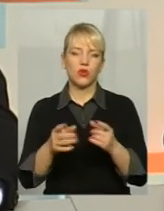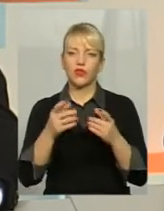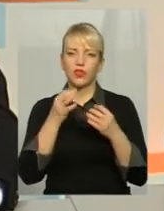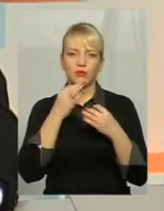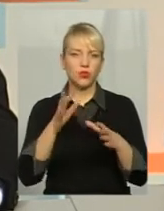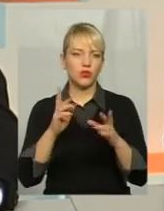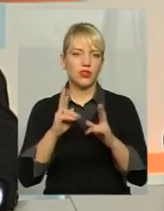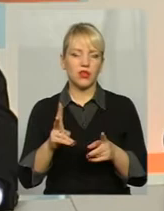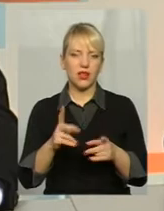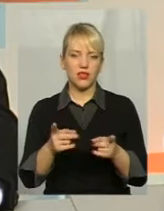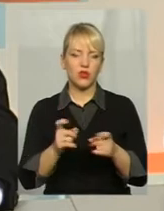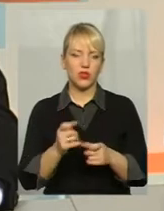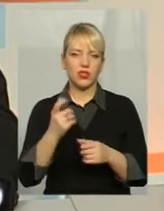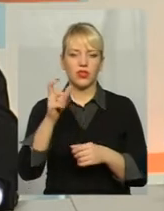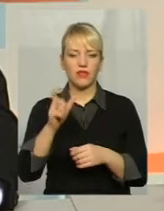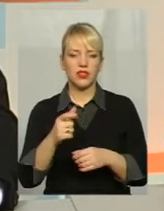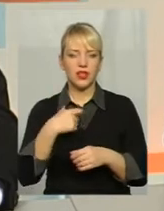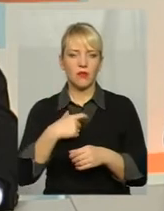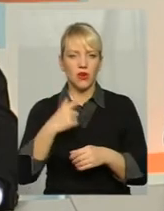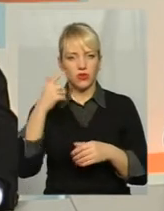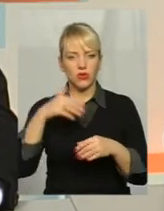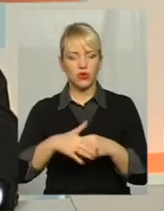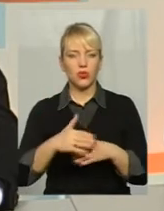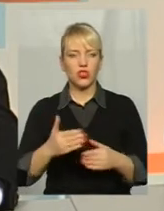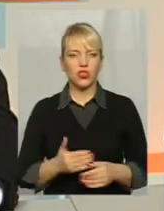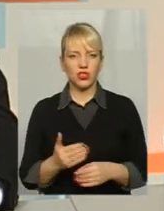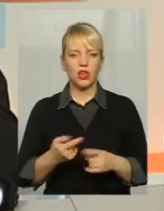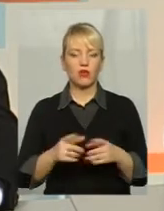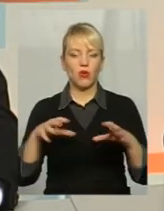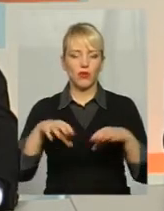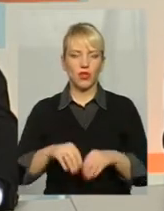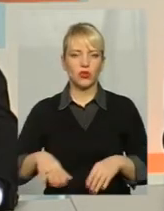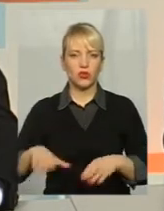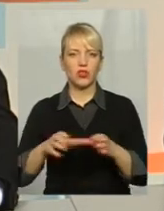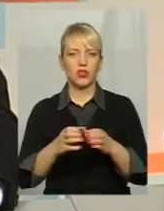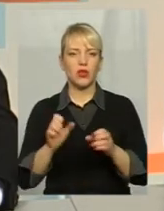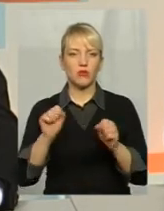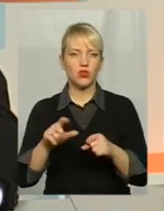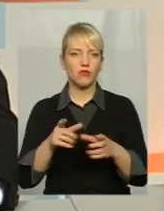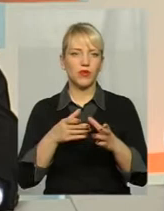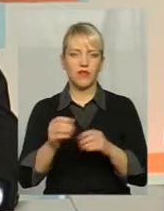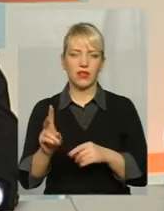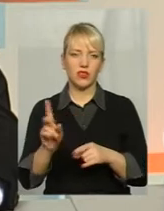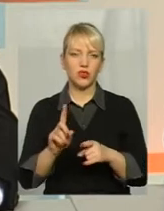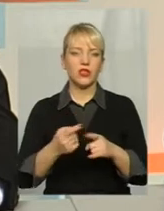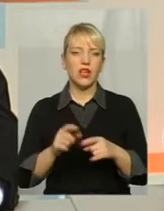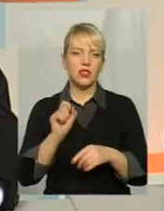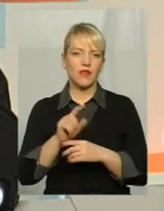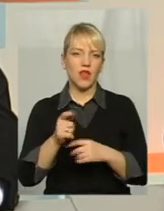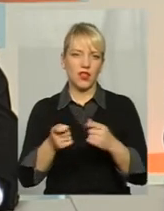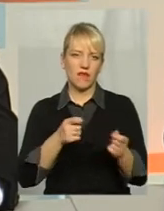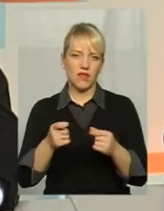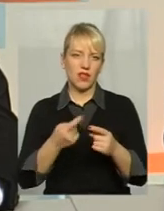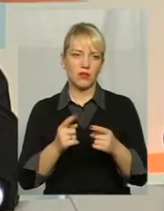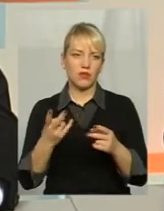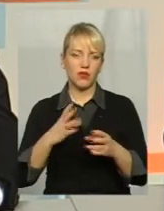він себе усвідомлює жителем саме вже об'єднаної громади І він розуміє, що він може на щось впливати А завдання влади має бути якраз таких